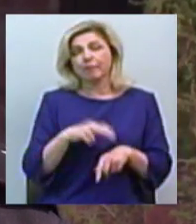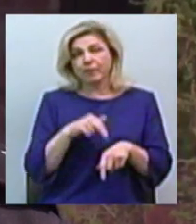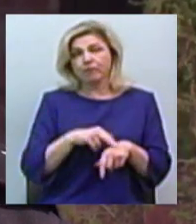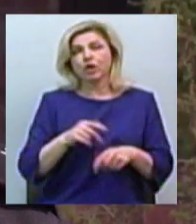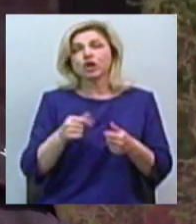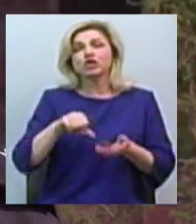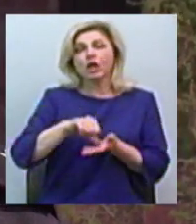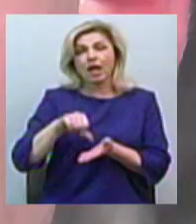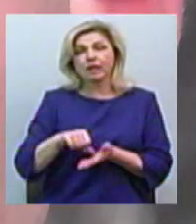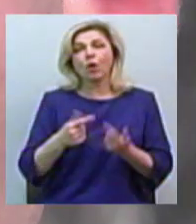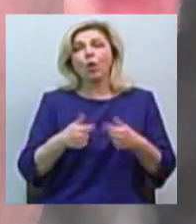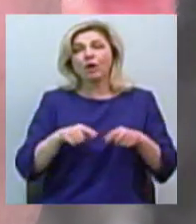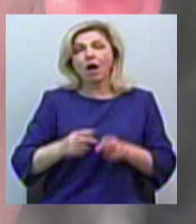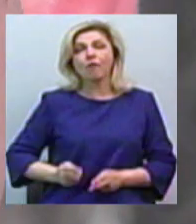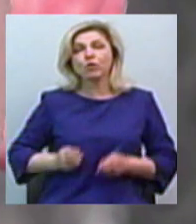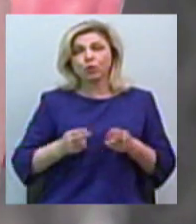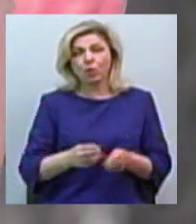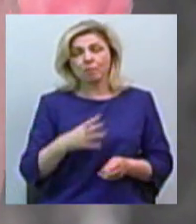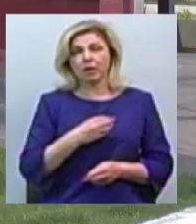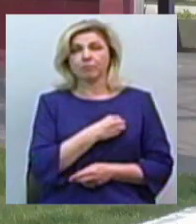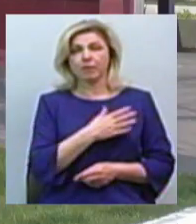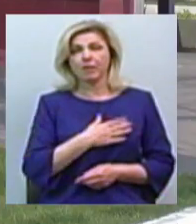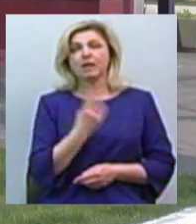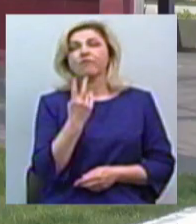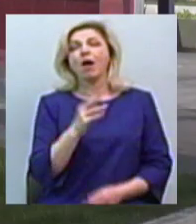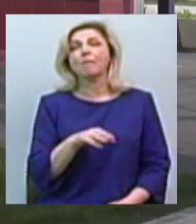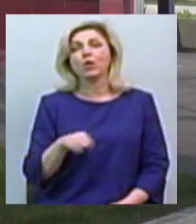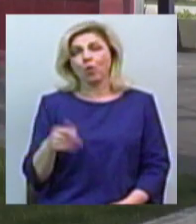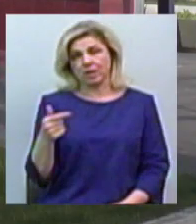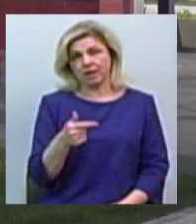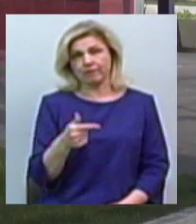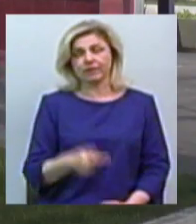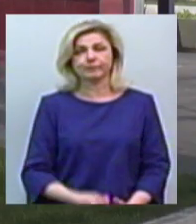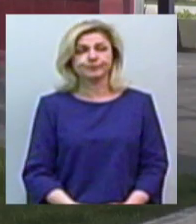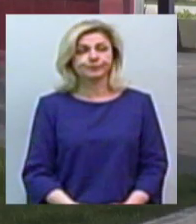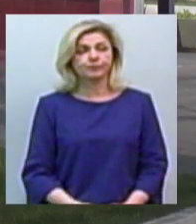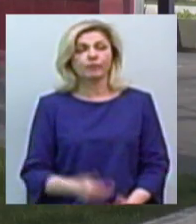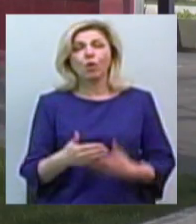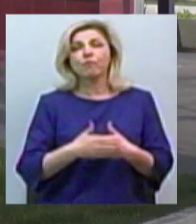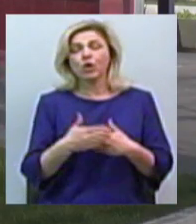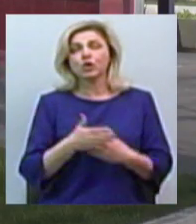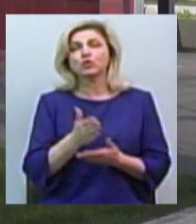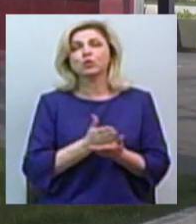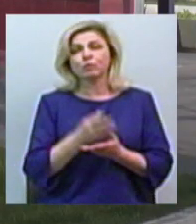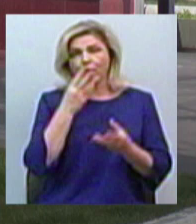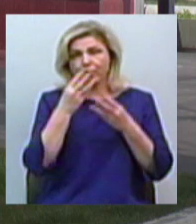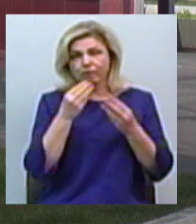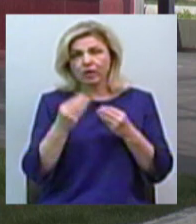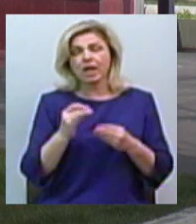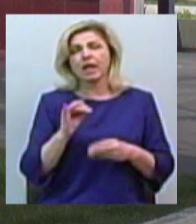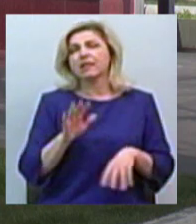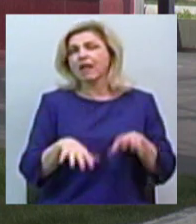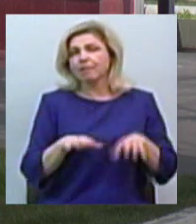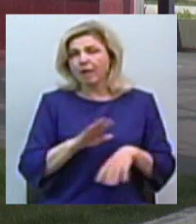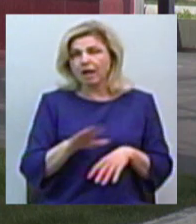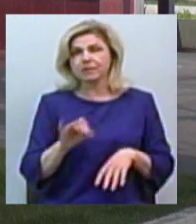організованої групи привласнили понад 2 мільйони гривень. Їм кримінується це статті службового підроблення, службовне дбалість, а також